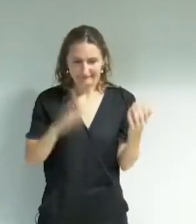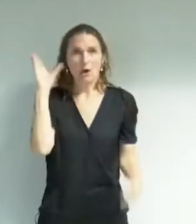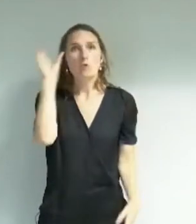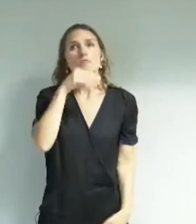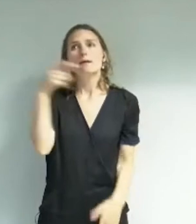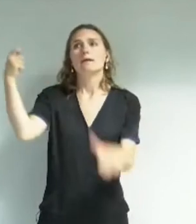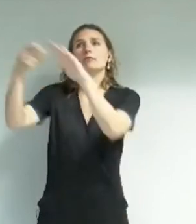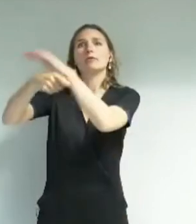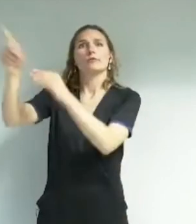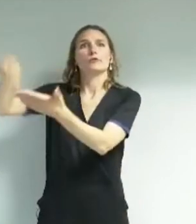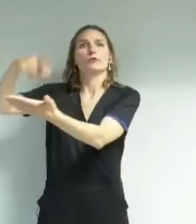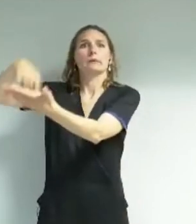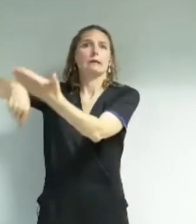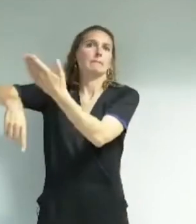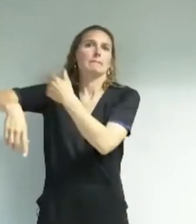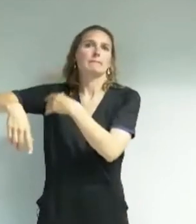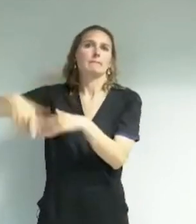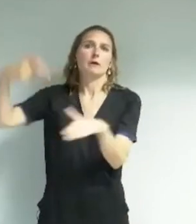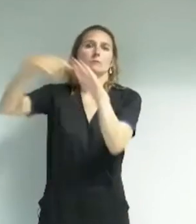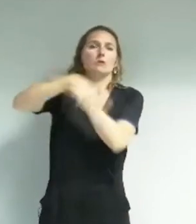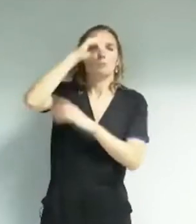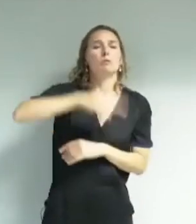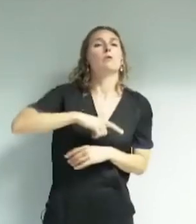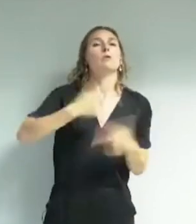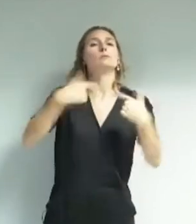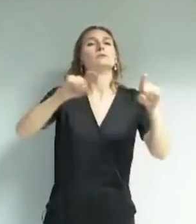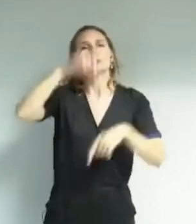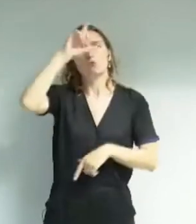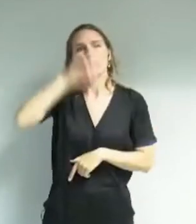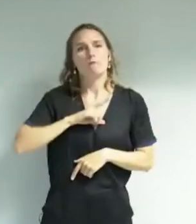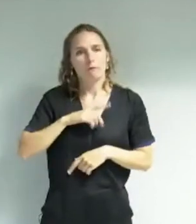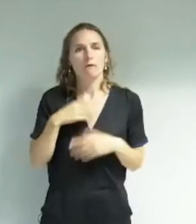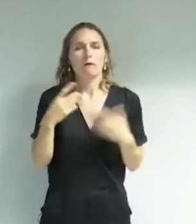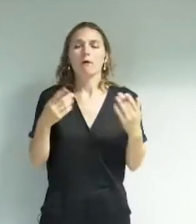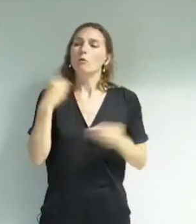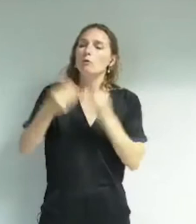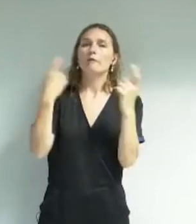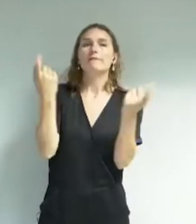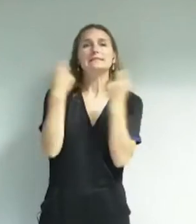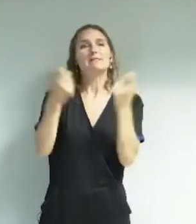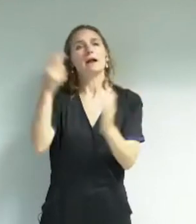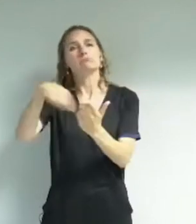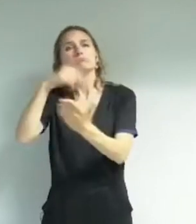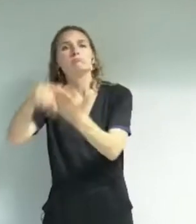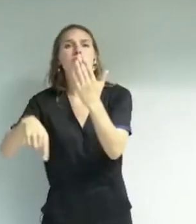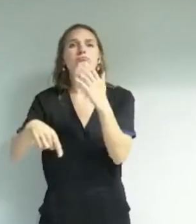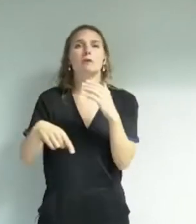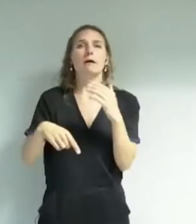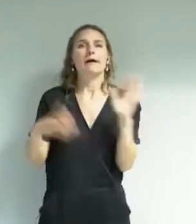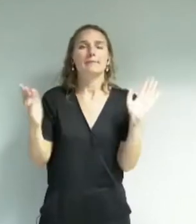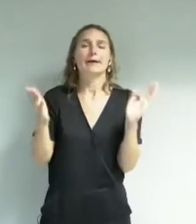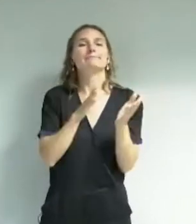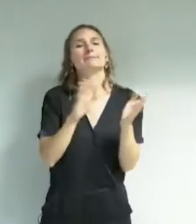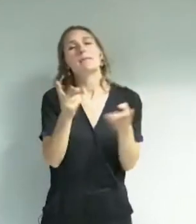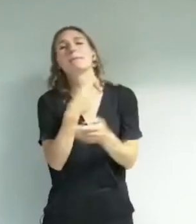subvention aux musiciens du Louvre, l'élimination des festivals, la baisse historique, historique de la